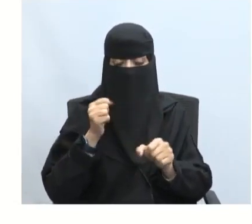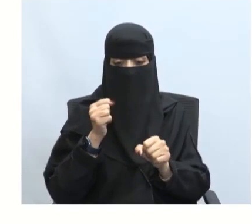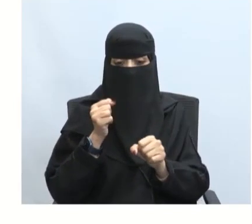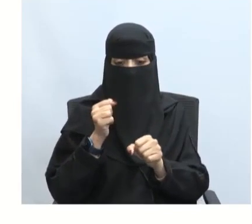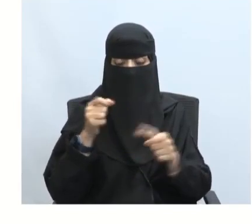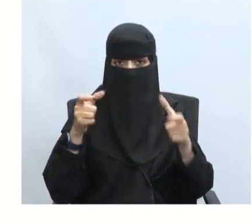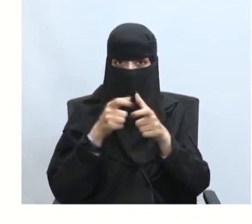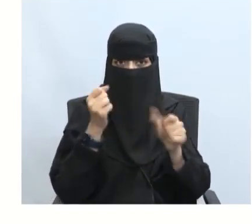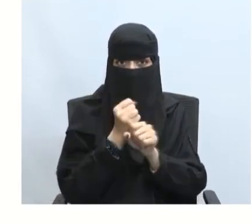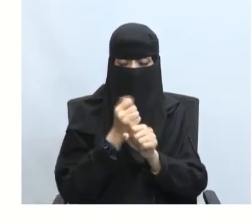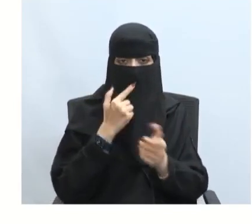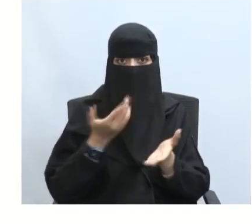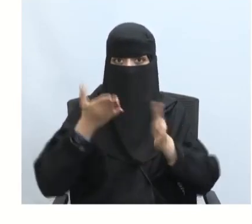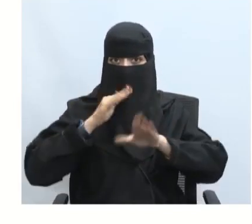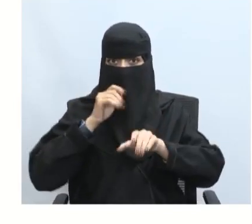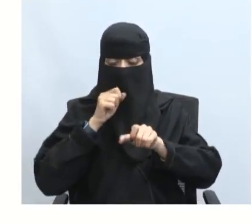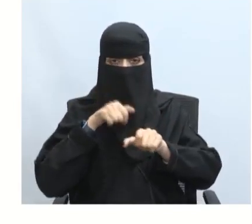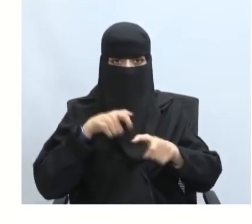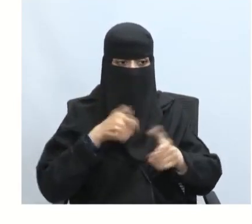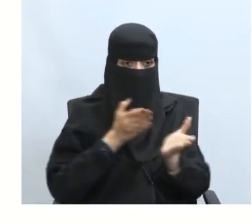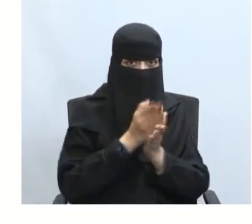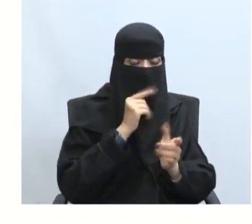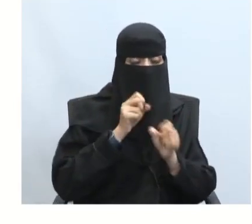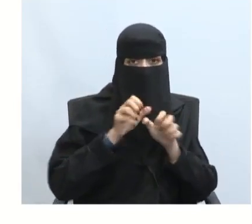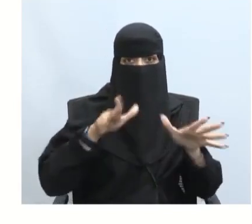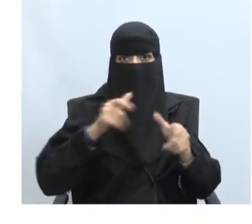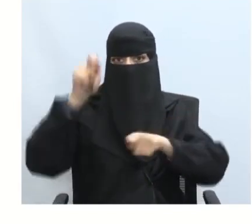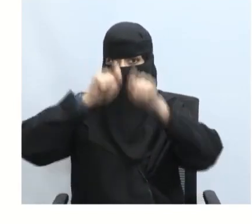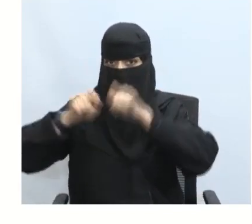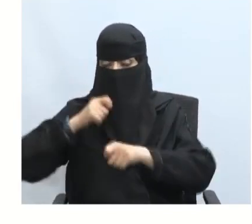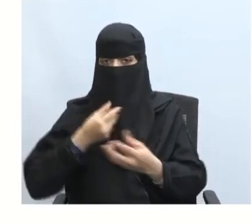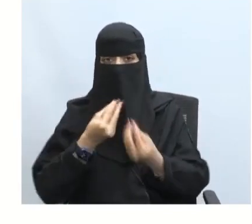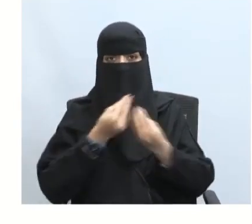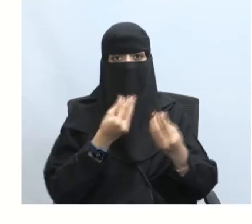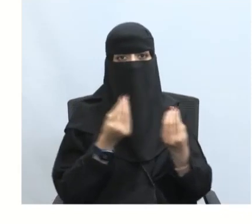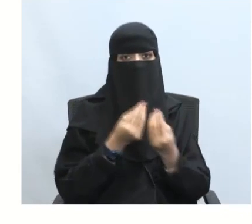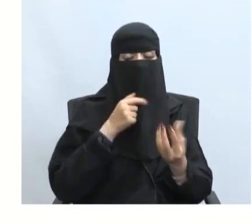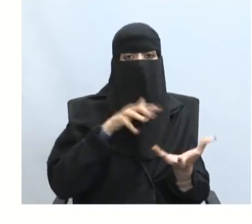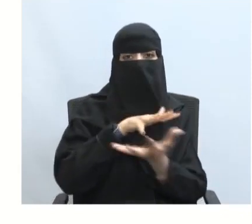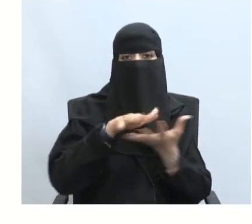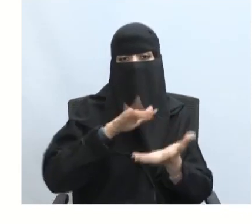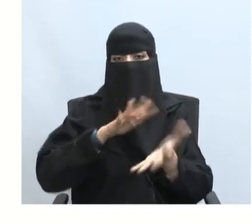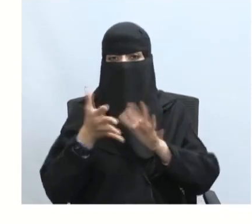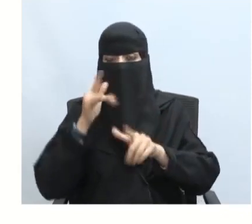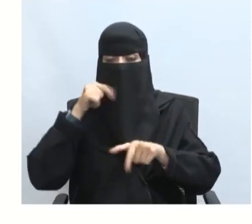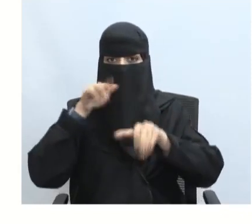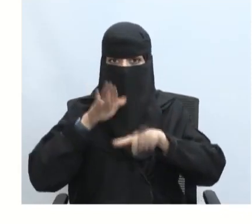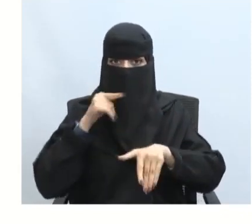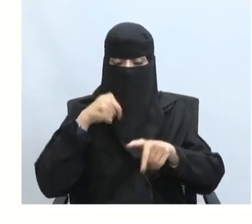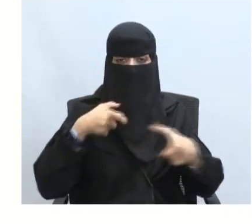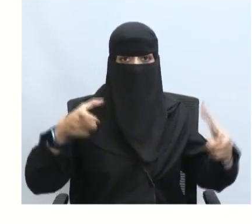هي أكثر الطرق شيوعا واستخداما للتعامل مع الأزمات حيث يشكل